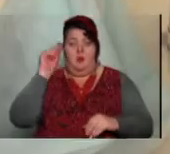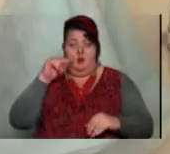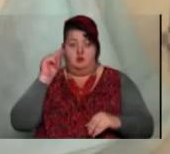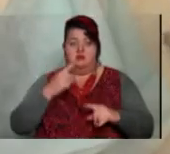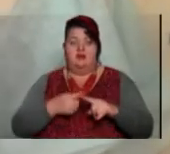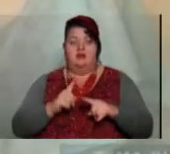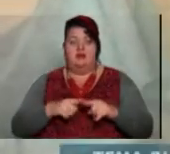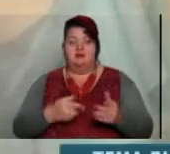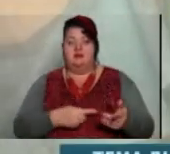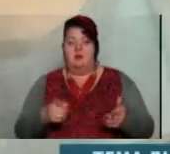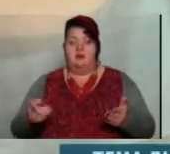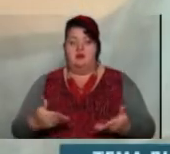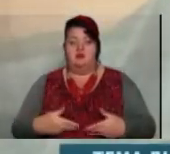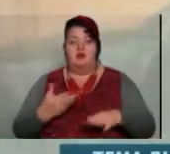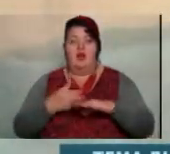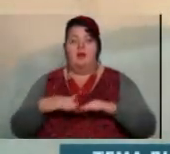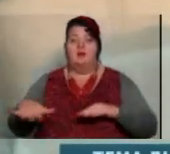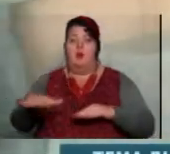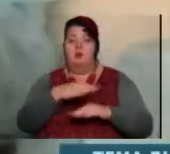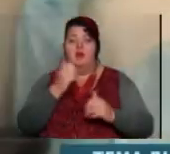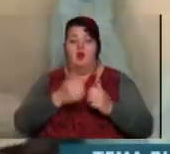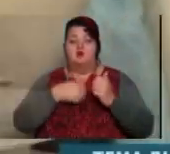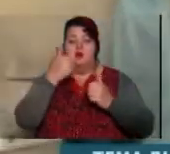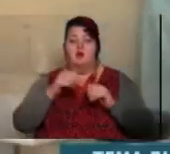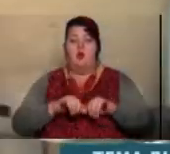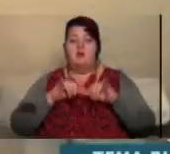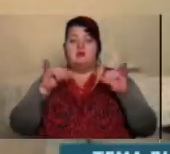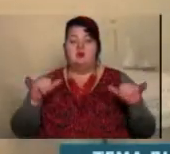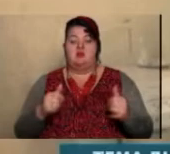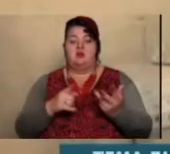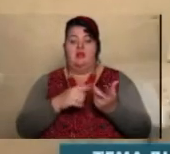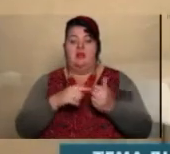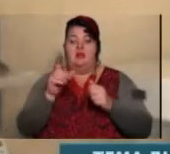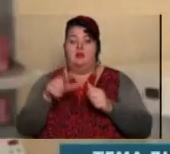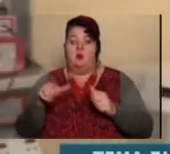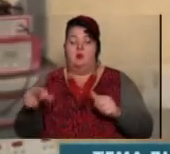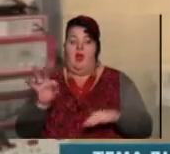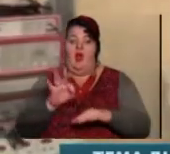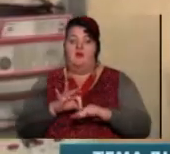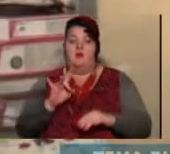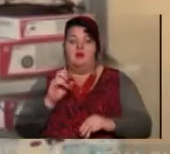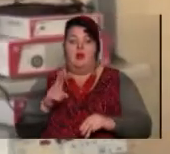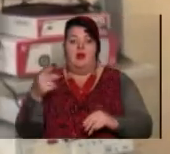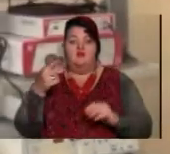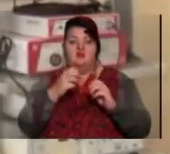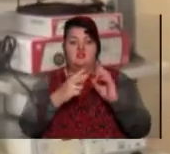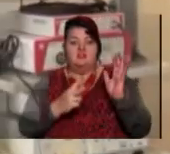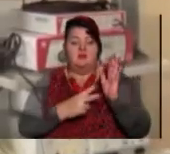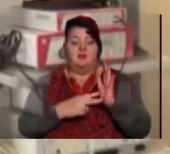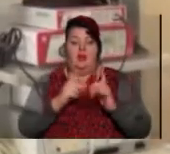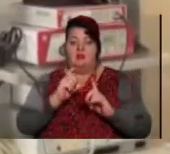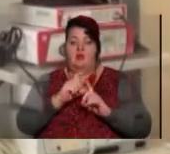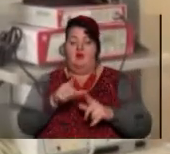жити. На Полтавщині з кожним роком збільшується кількість людей хворих на рак. У 2017-му, за словами головного лікаря